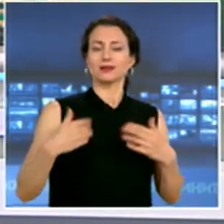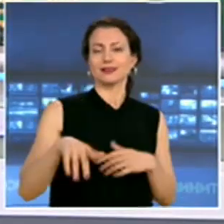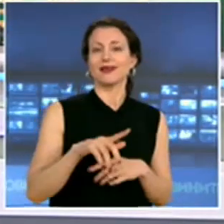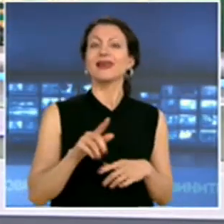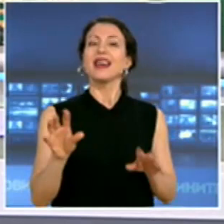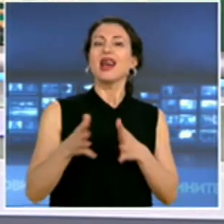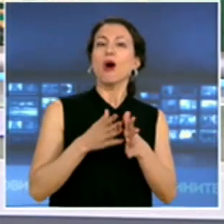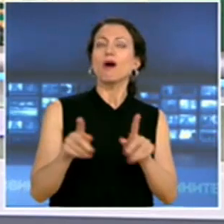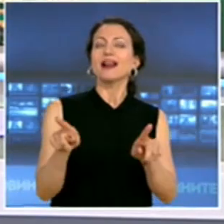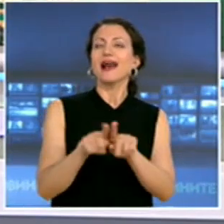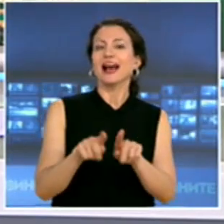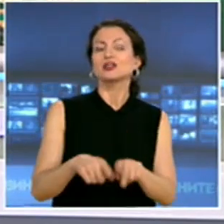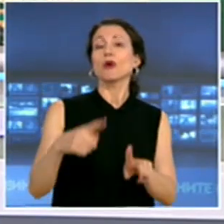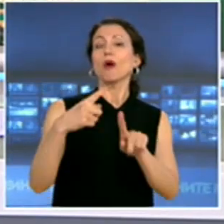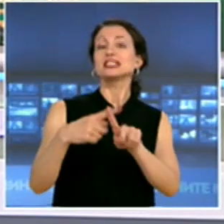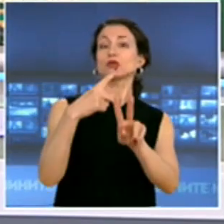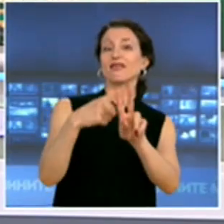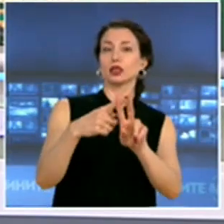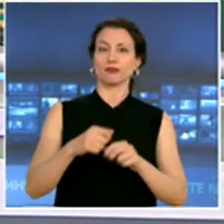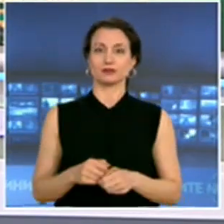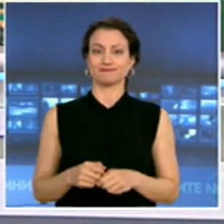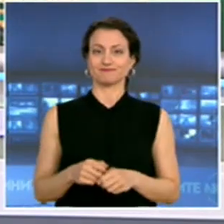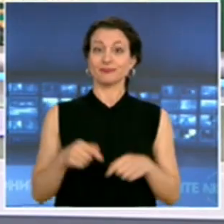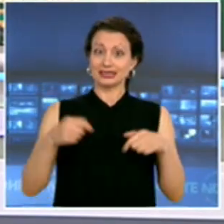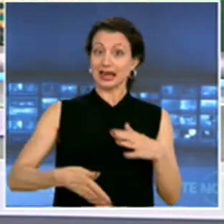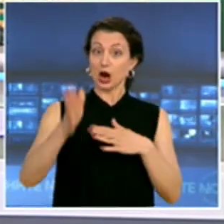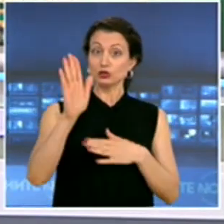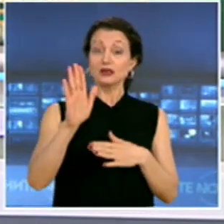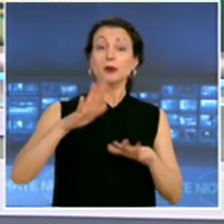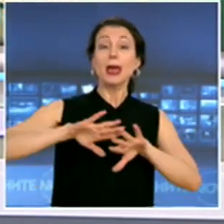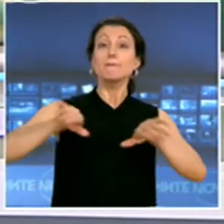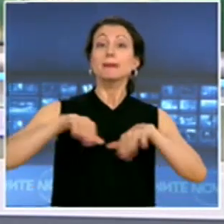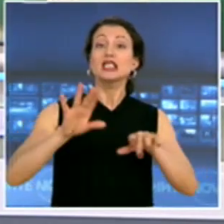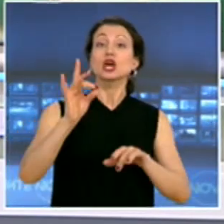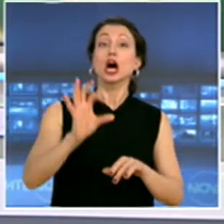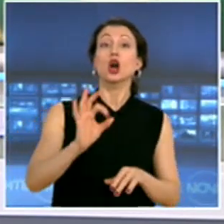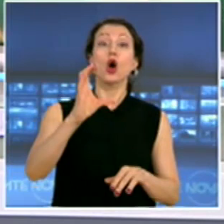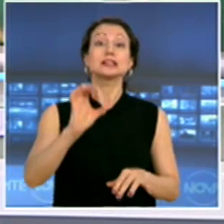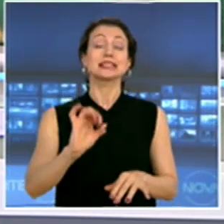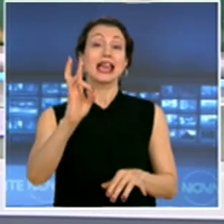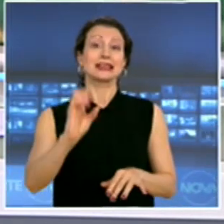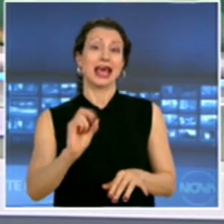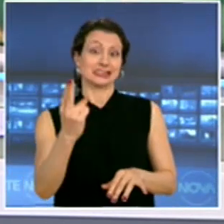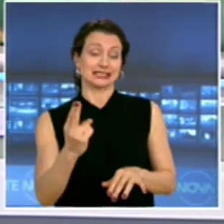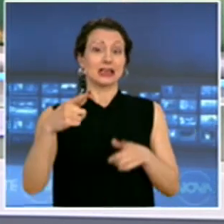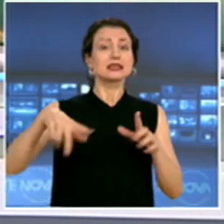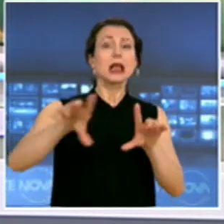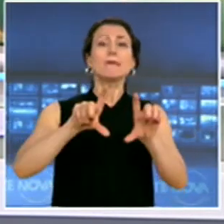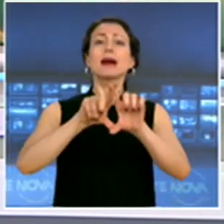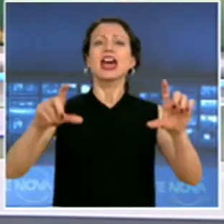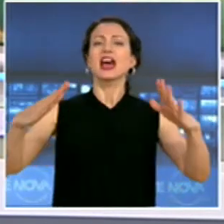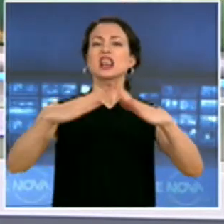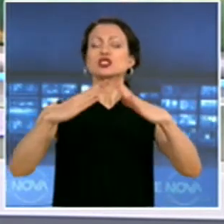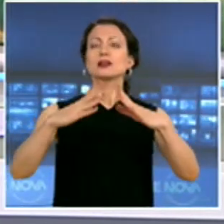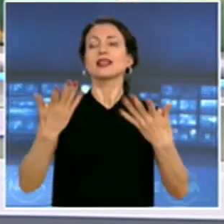Напрежение и в парк Росенец-Кребургас, където се намира резиденцията, ползвана от почетния председател на ДПС Ехмет Доган. Там активисти